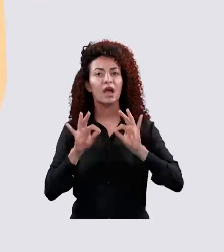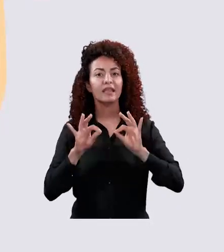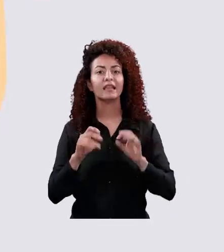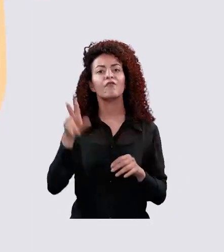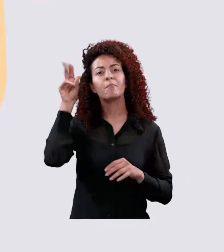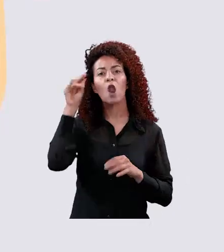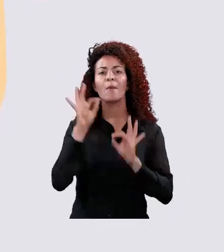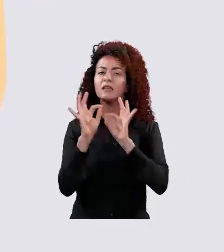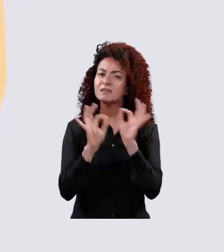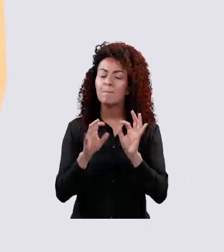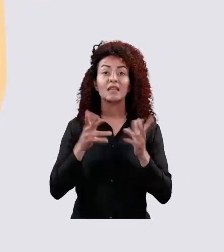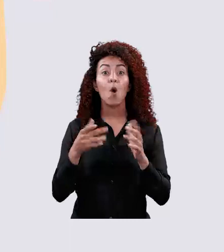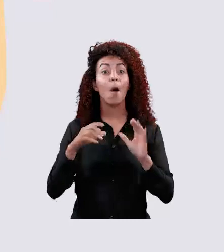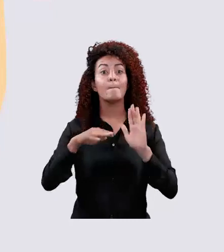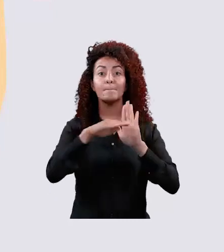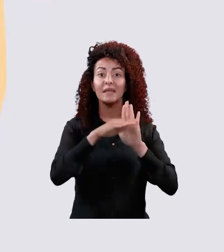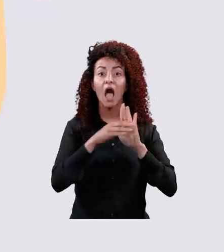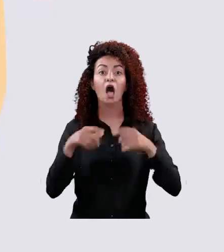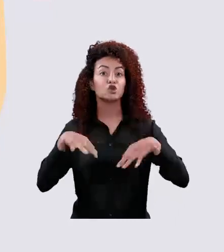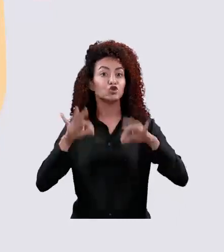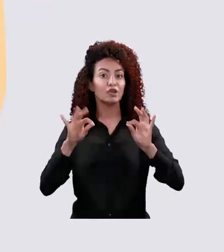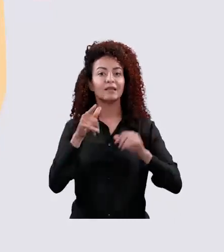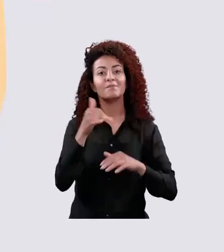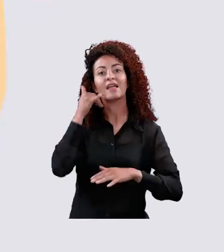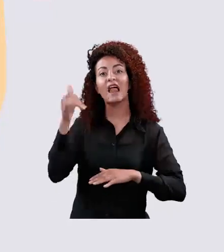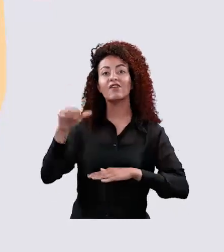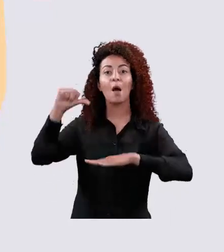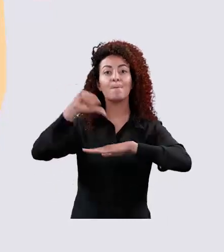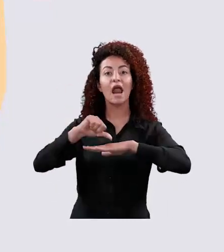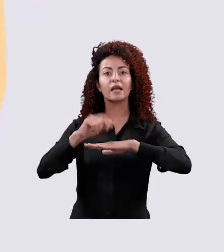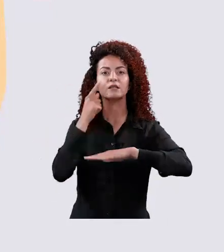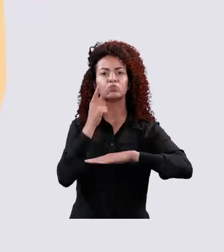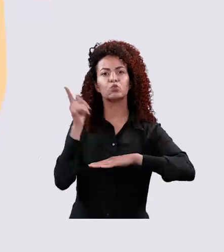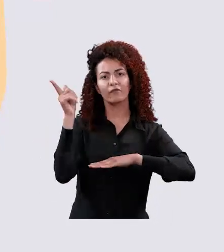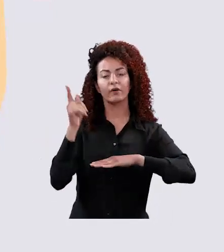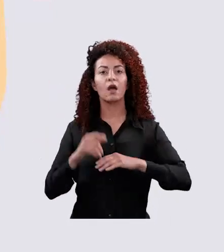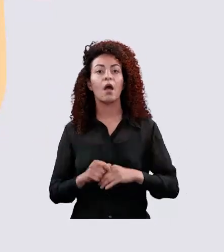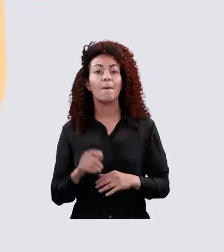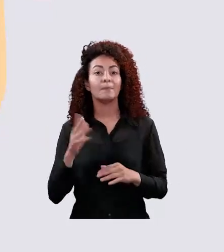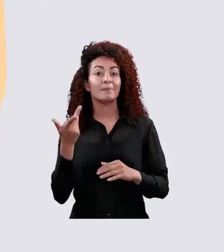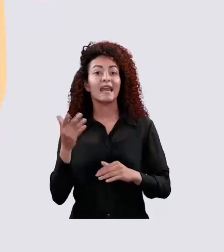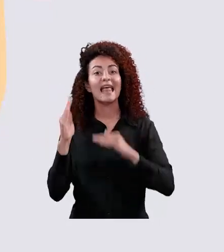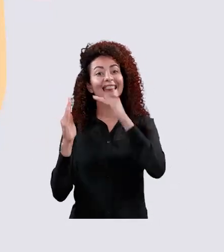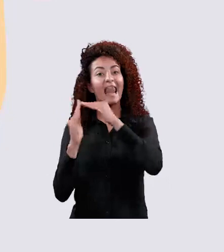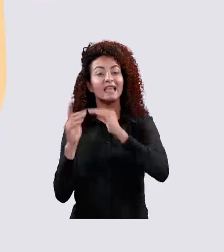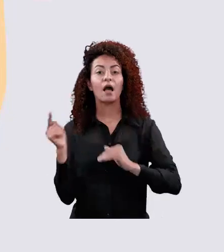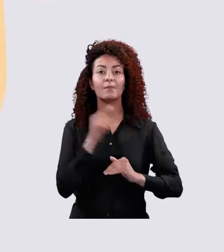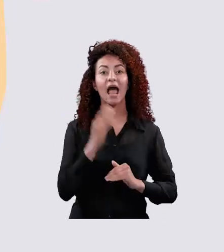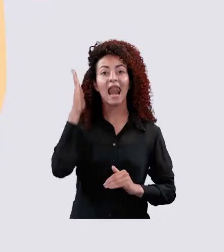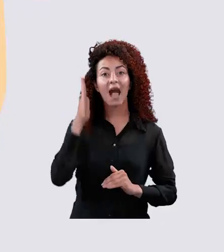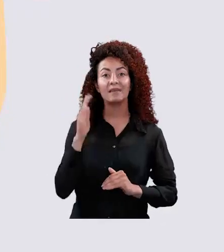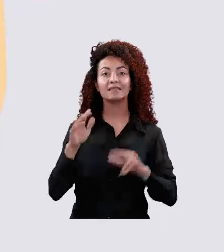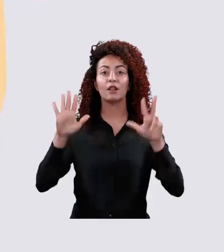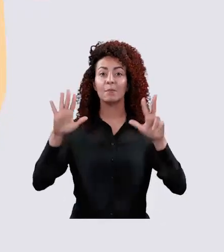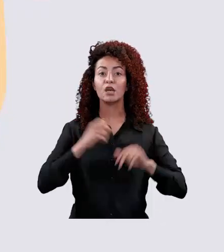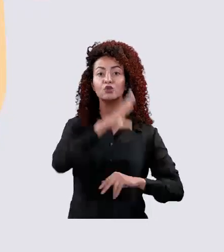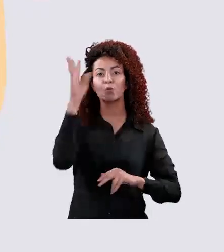الخاصة فيك أو الاستحصال على بطاقة اتصل بأحد المراكز التالية من الثلاثة للخميس من 8 صباحاً